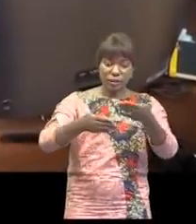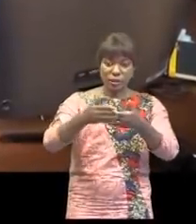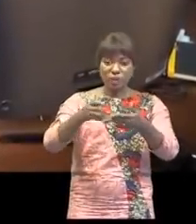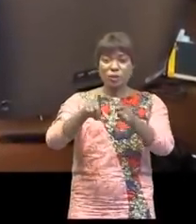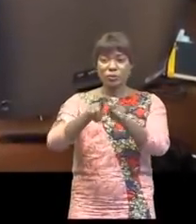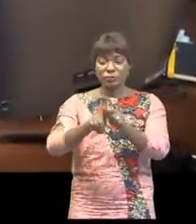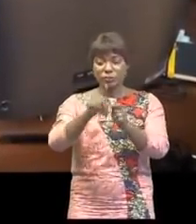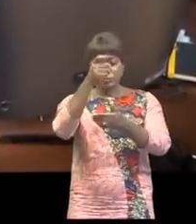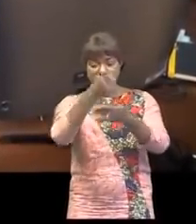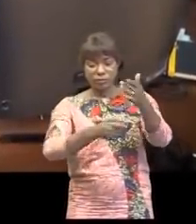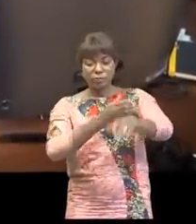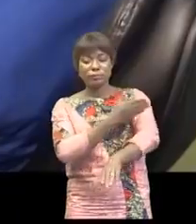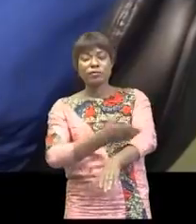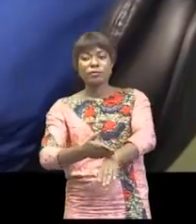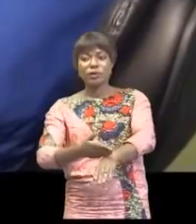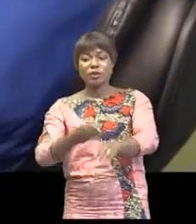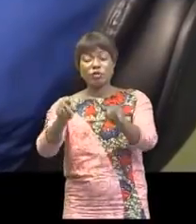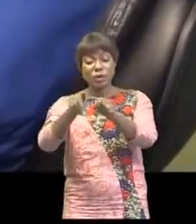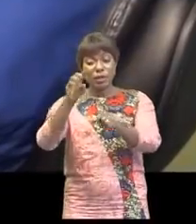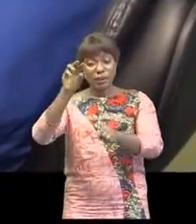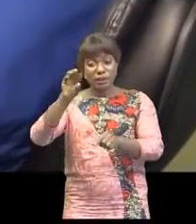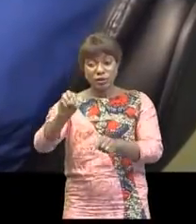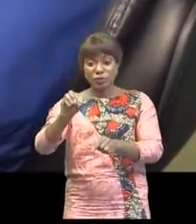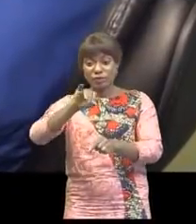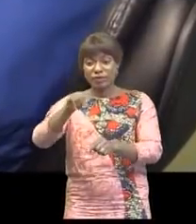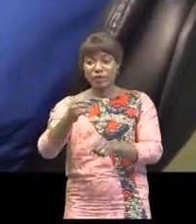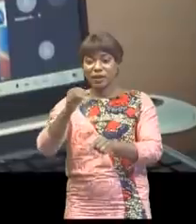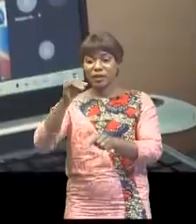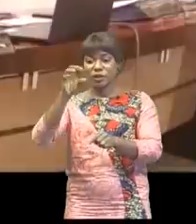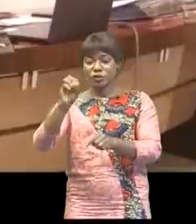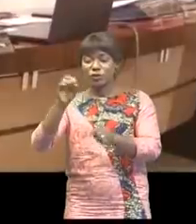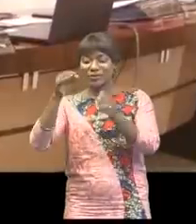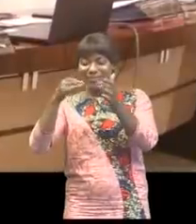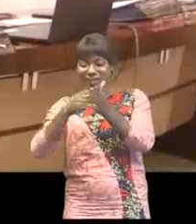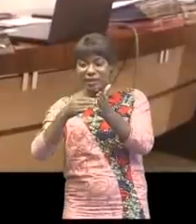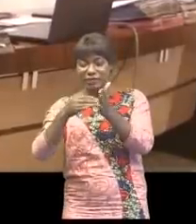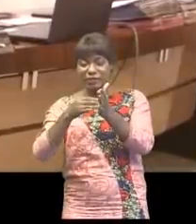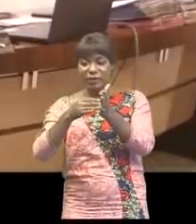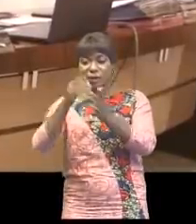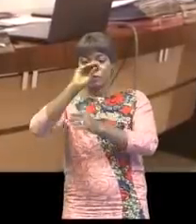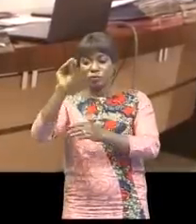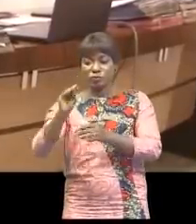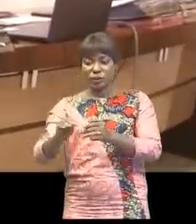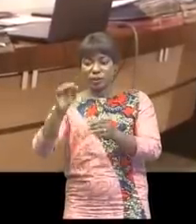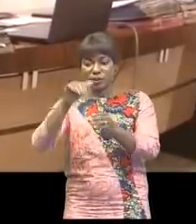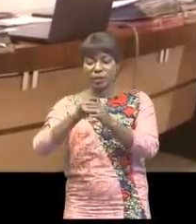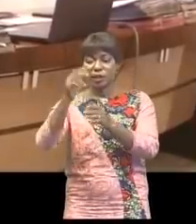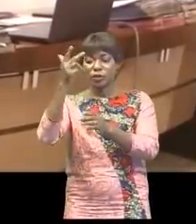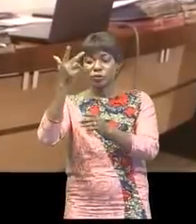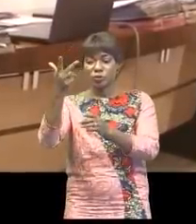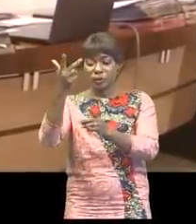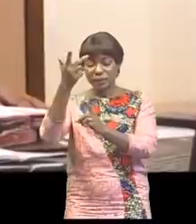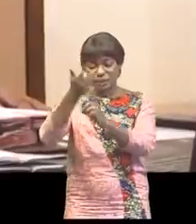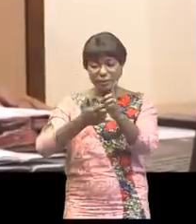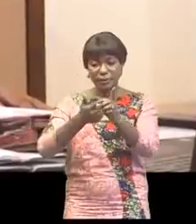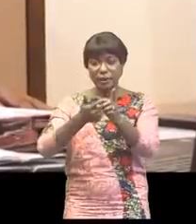hebdomadaire s'est établi à 0,09% à la troisième semaine du mois d'août 2021. Ce